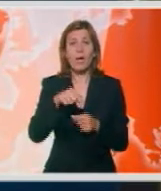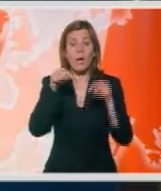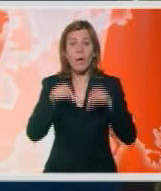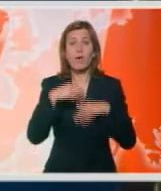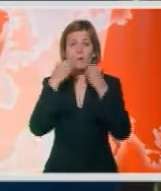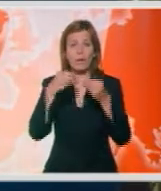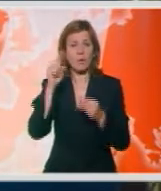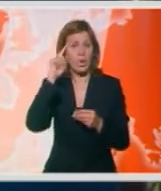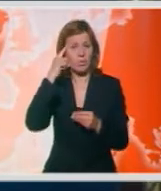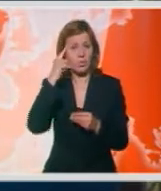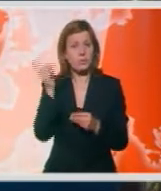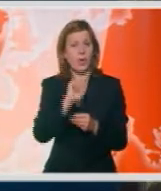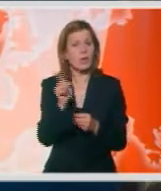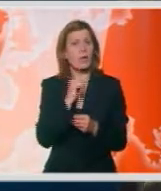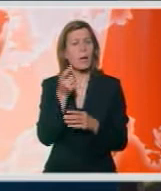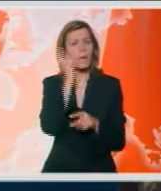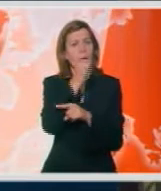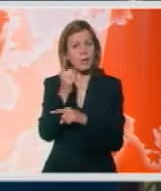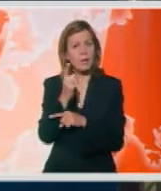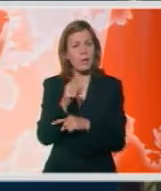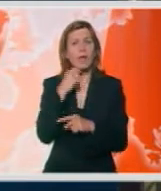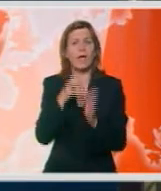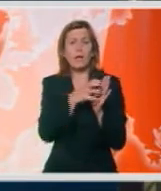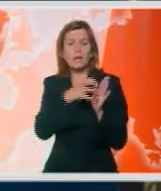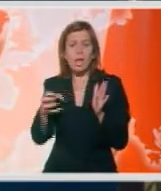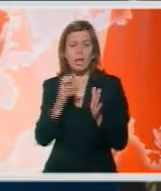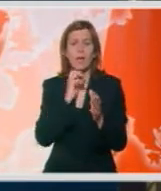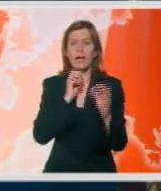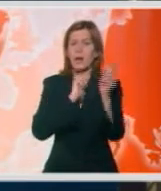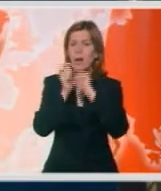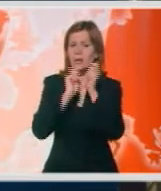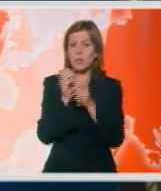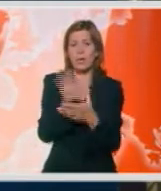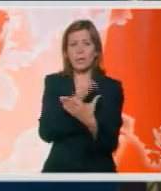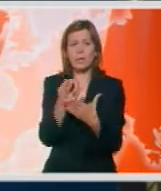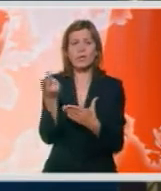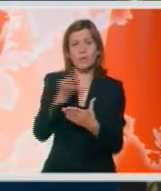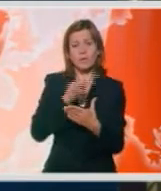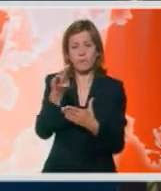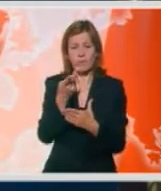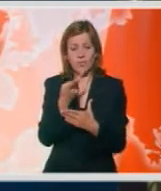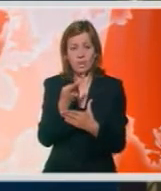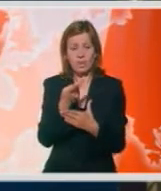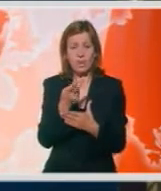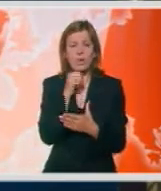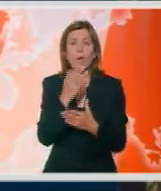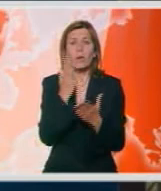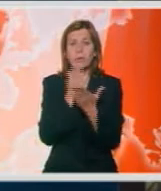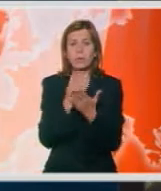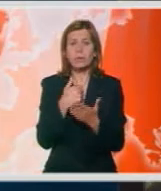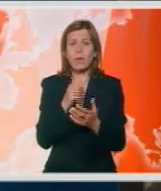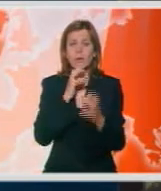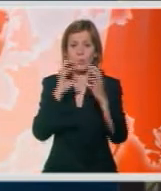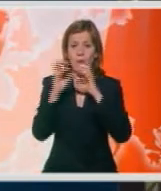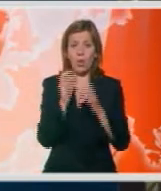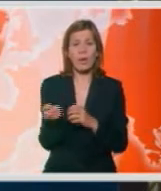savjedodavno mišljenje nije pretnje da da li razgovor između dve strane, da budem pregovora,